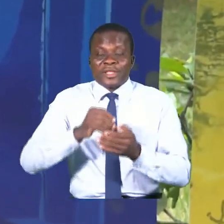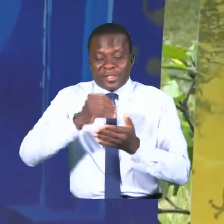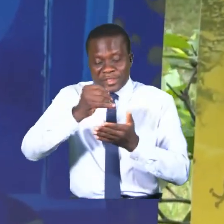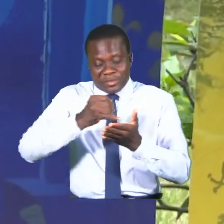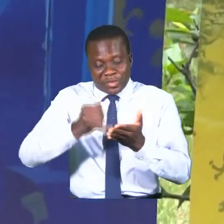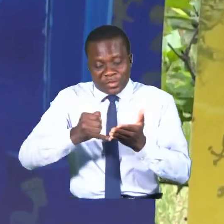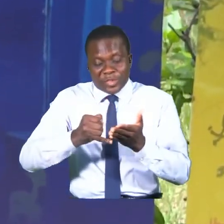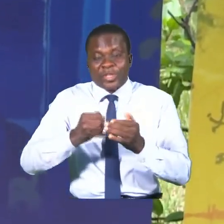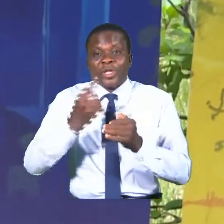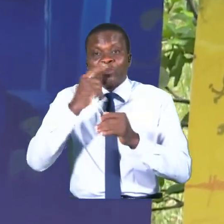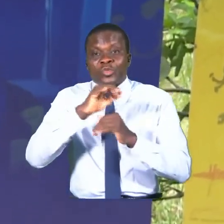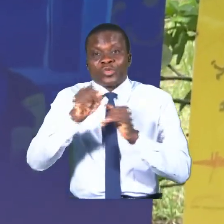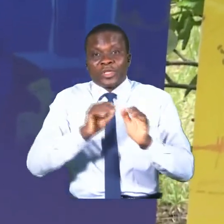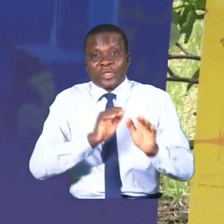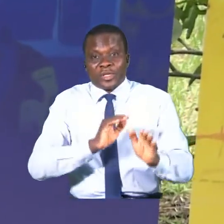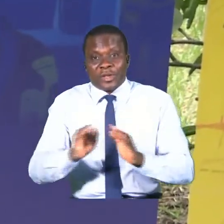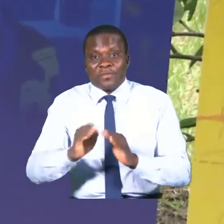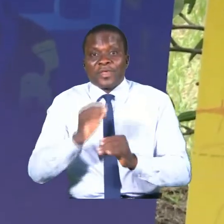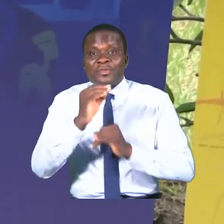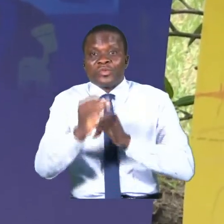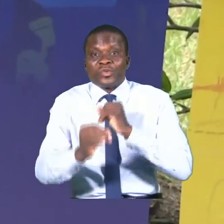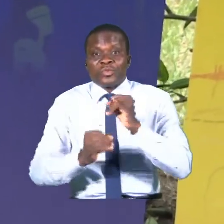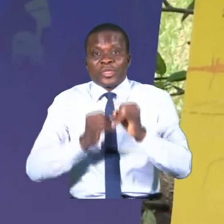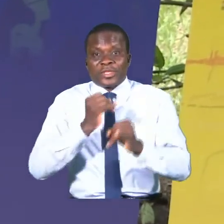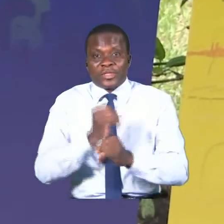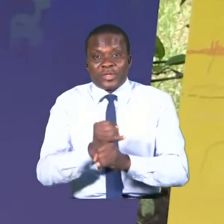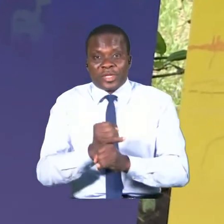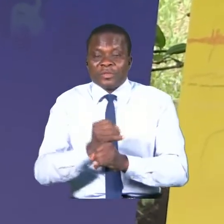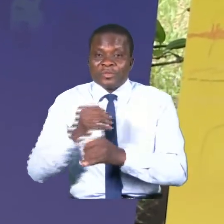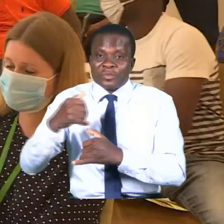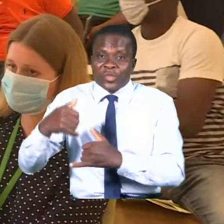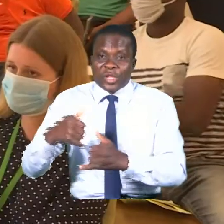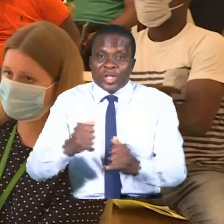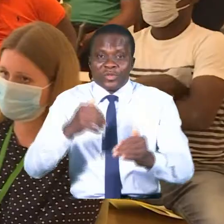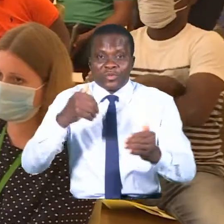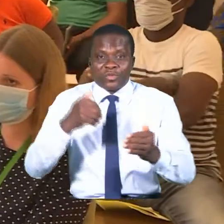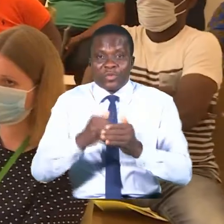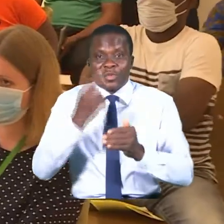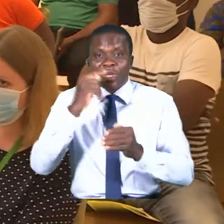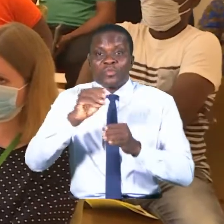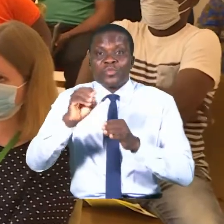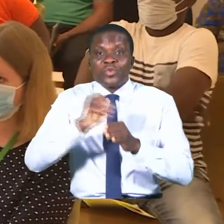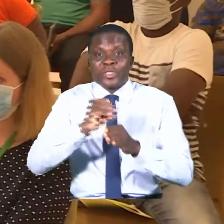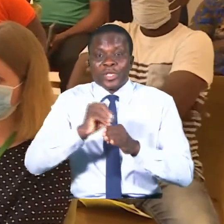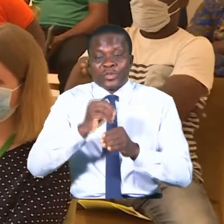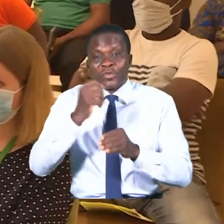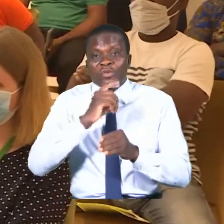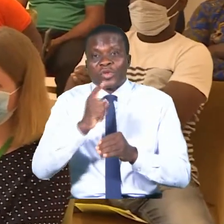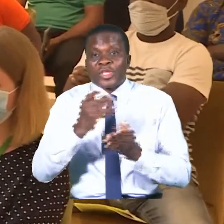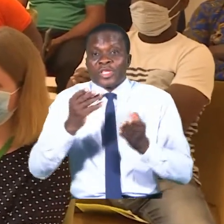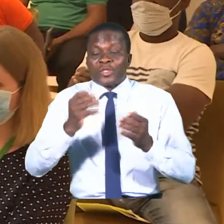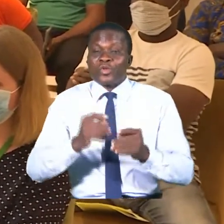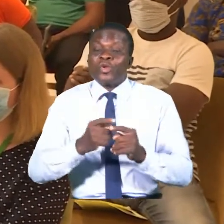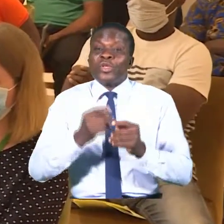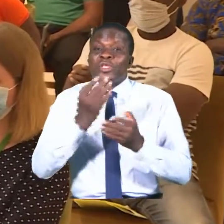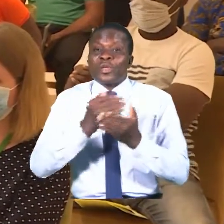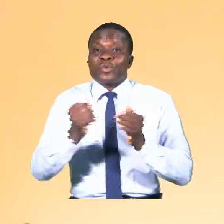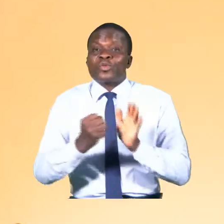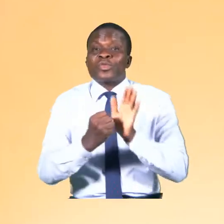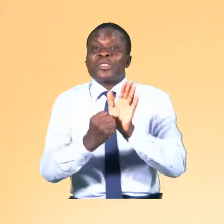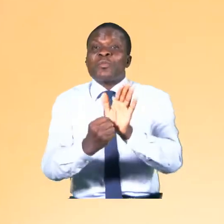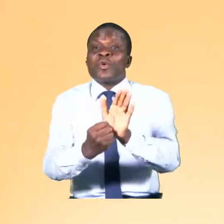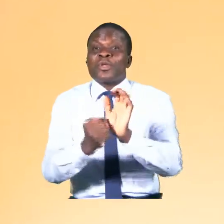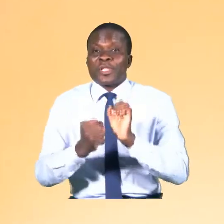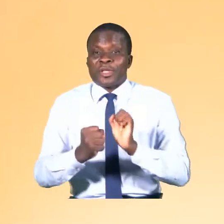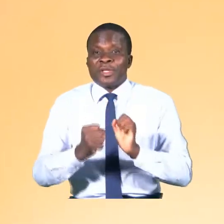pictural contemporain international à suivre de près pour ces œuvres qui sont une apothéose énigmatique